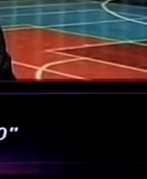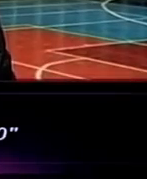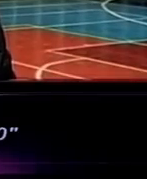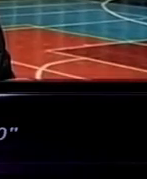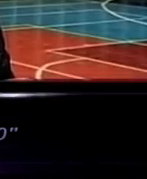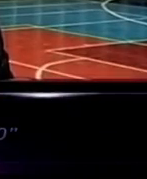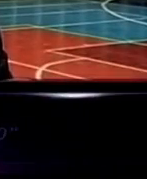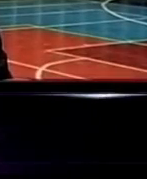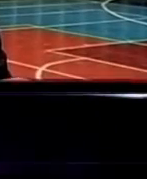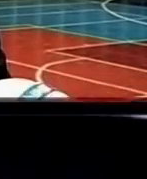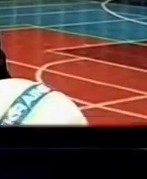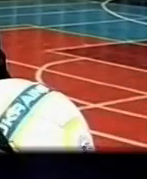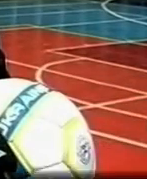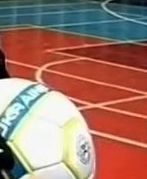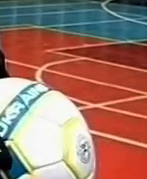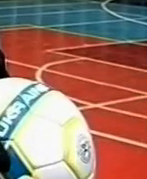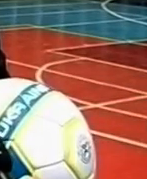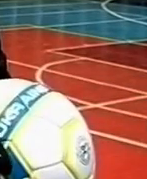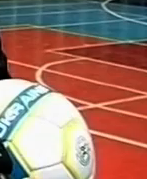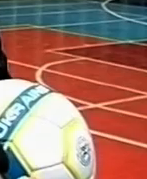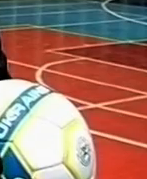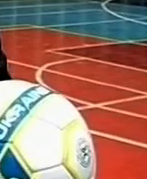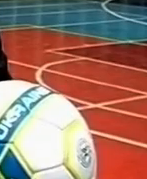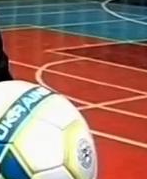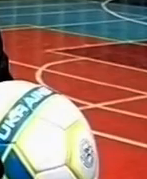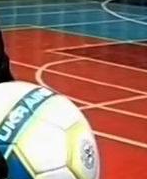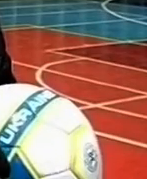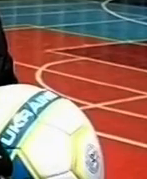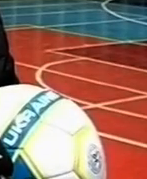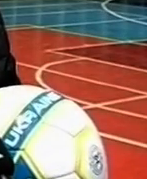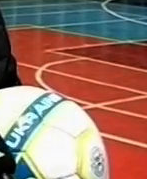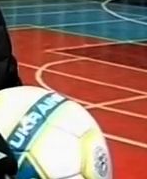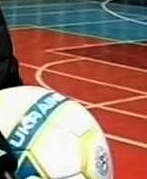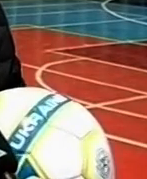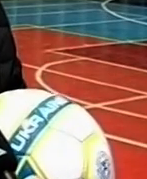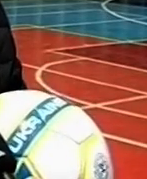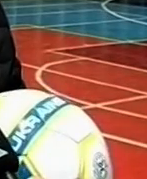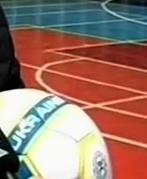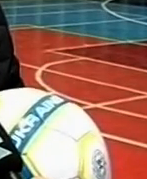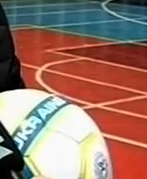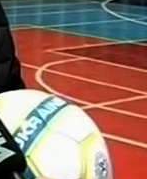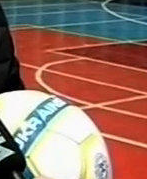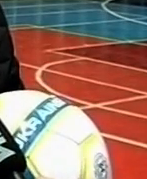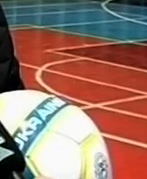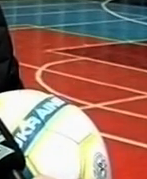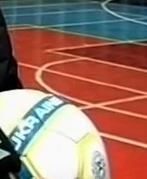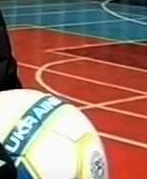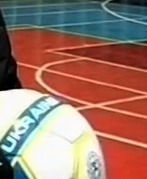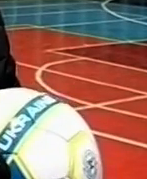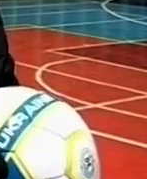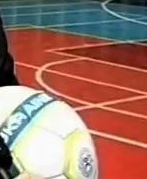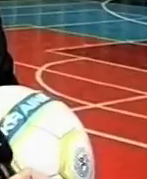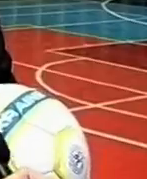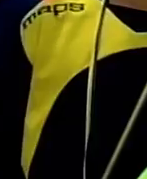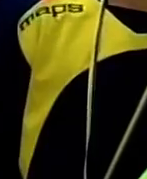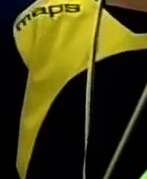Я не скажу, що це випадковість, але та частина, що трошки краще, можливо, дала можливість нам сьогодні отримати